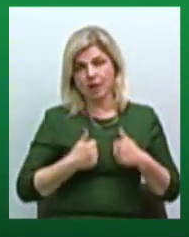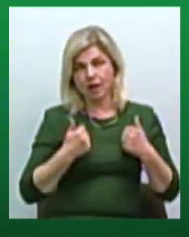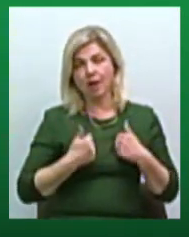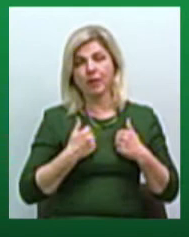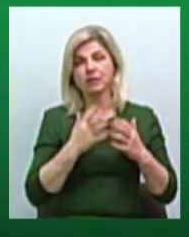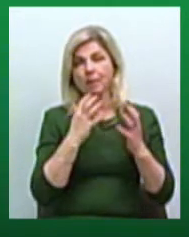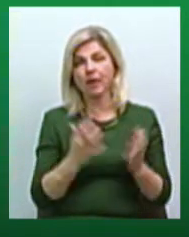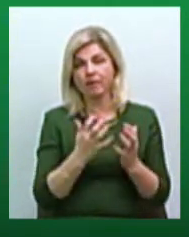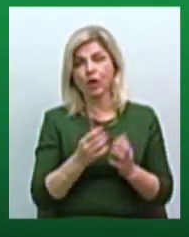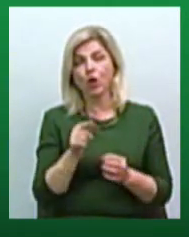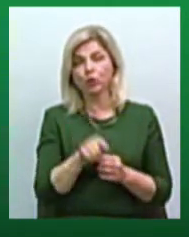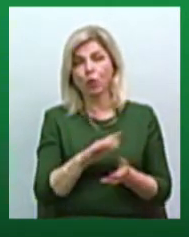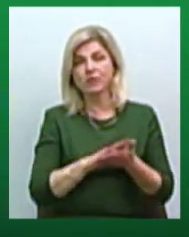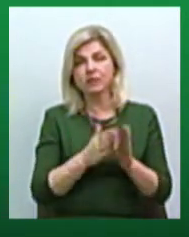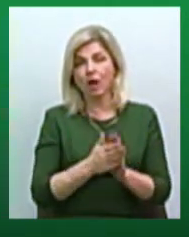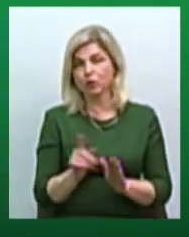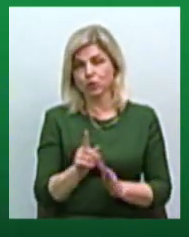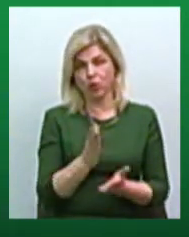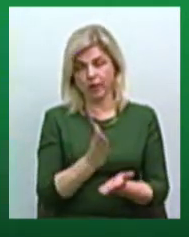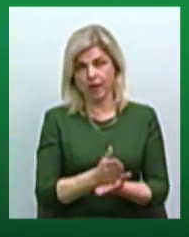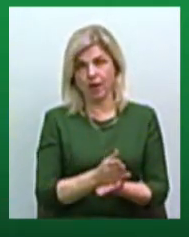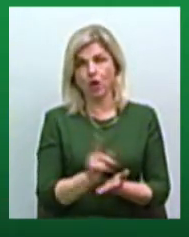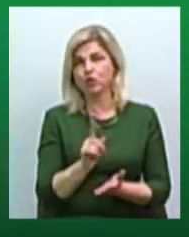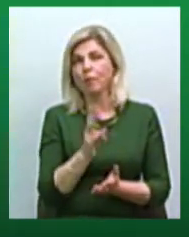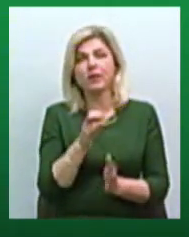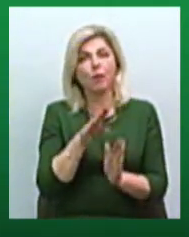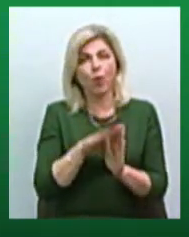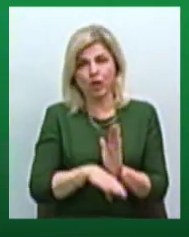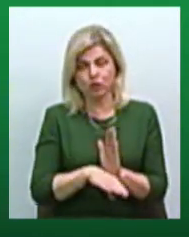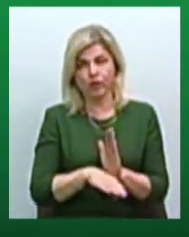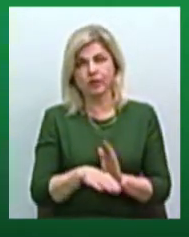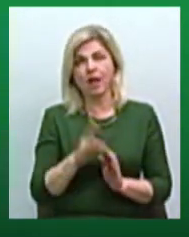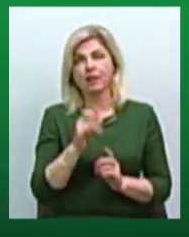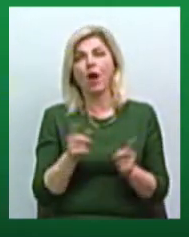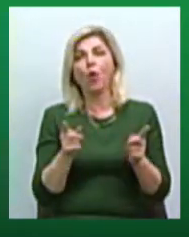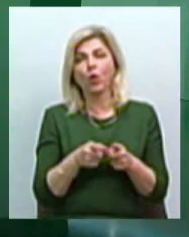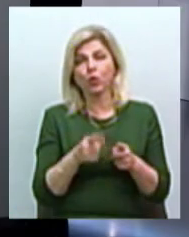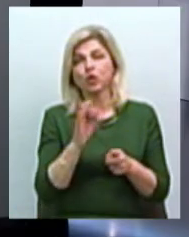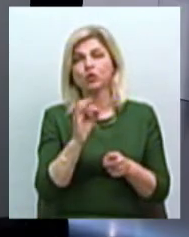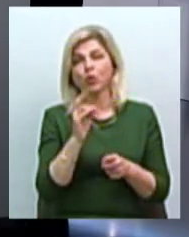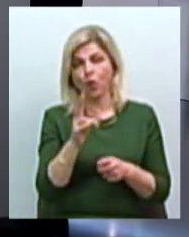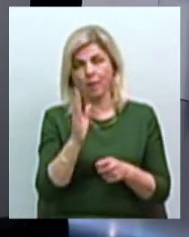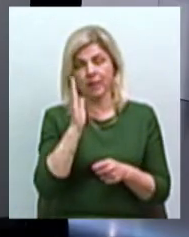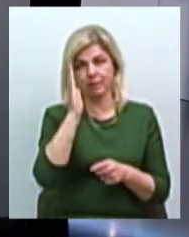в тому стані, який є хоча б, щоб вони не погіршувалися. Це на короткострокову перспективу.